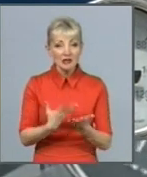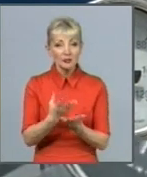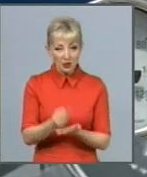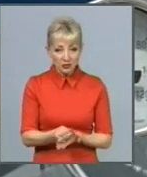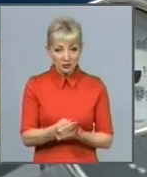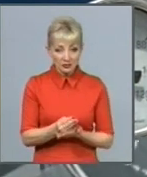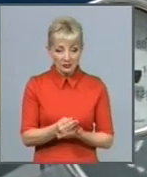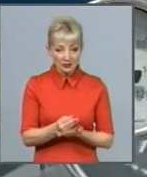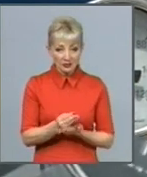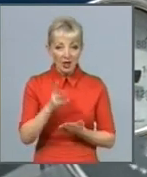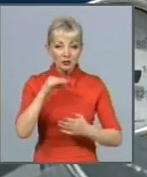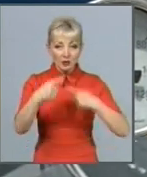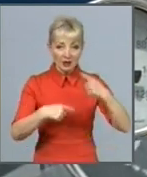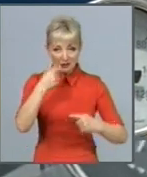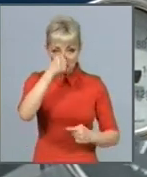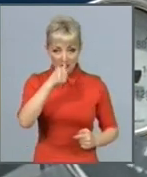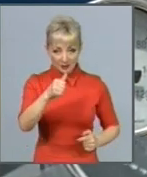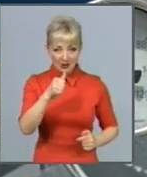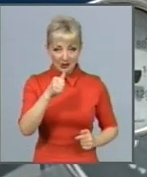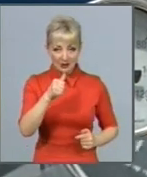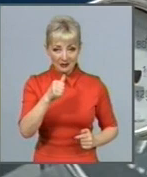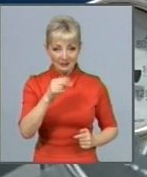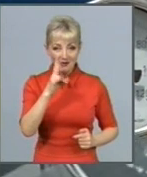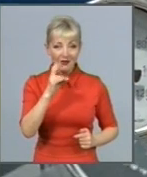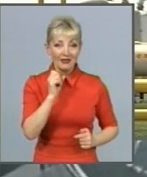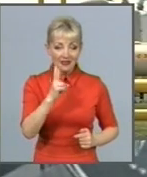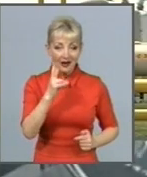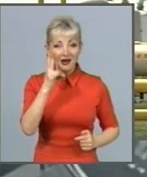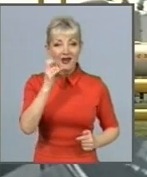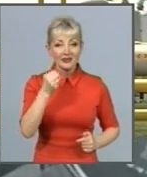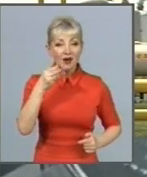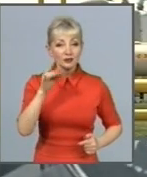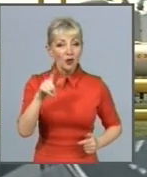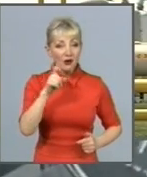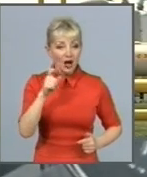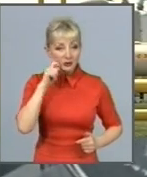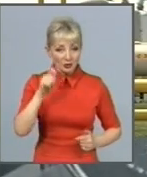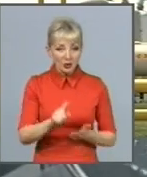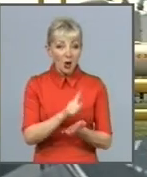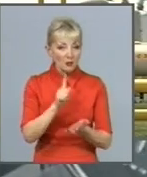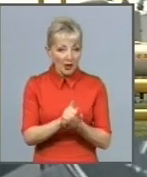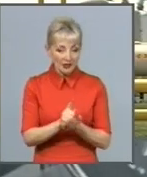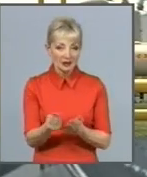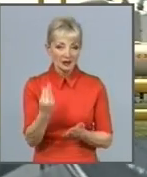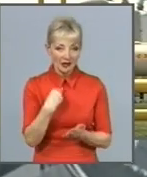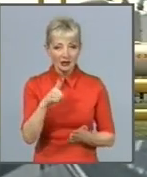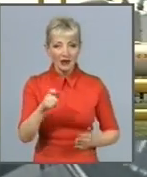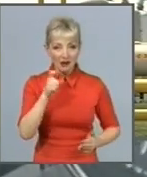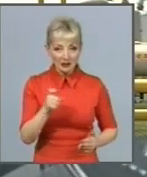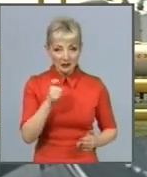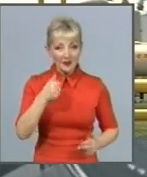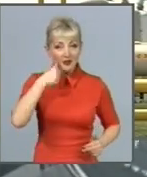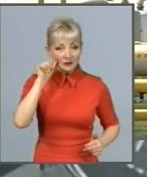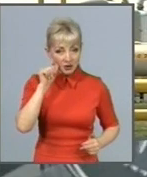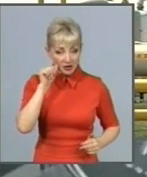на следующий місяць НАК «Нафтогаз України» маємо предоставити мені лимити. Вчера, на вчерашній день, у нас